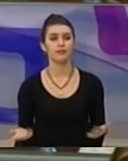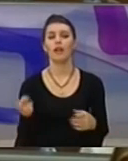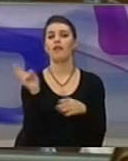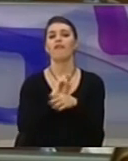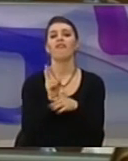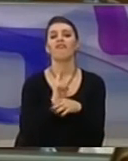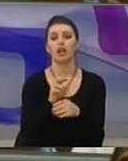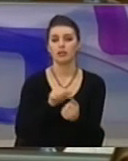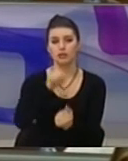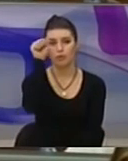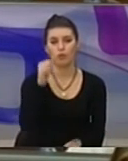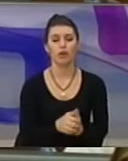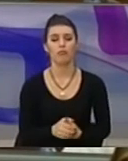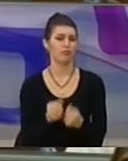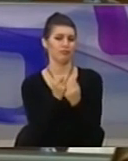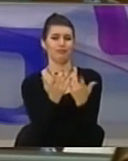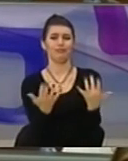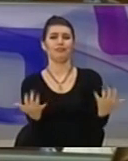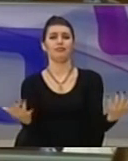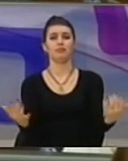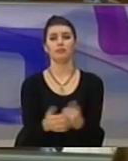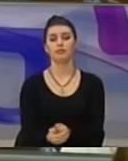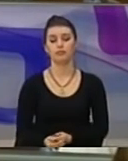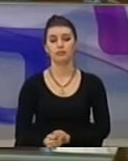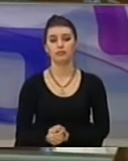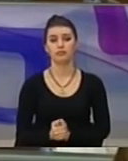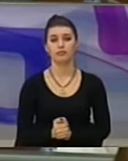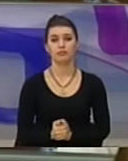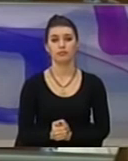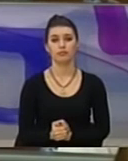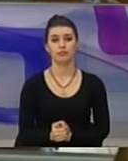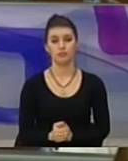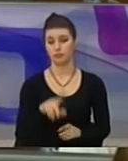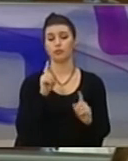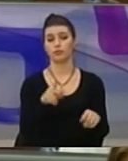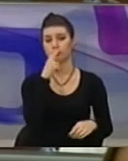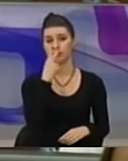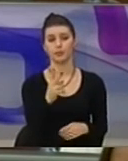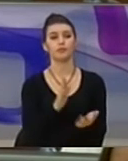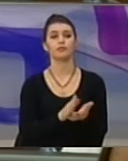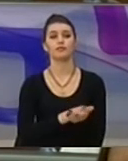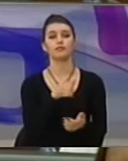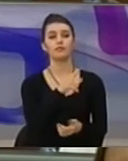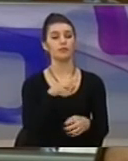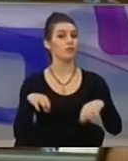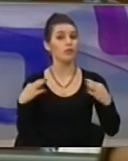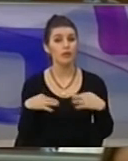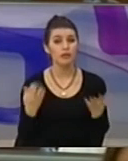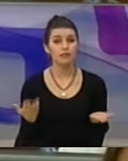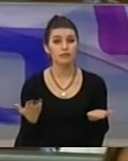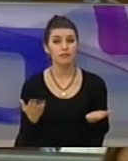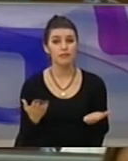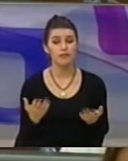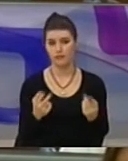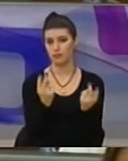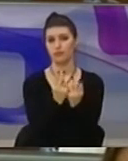të diplomove e shumë e shumë skandalit e tjera. Po ashtu vljen të përmendet e sektori shëndetsis, skandalit po